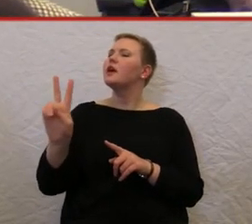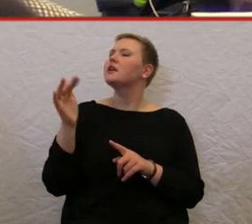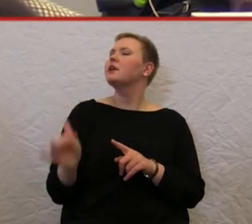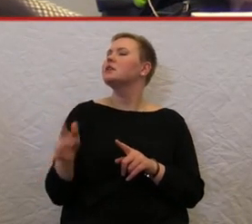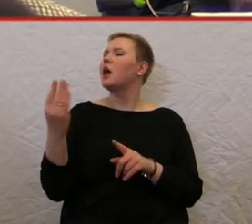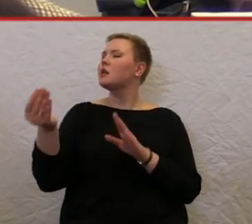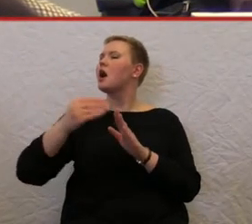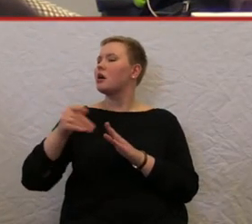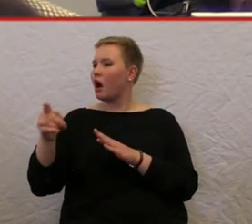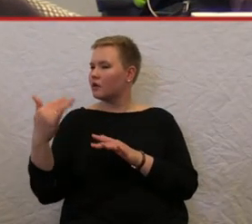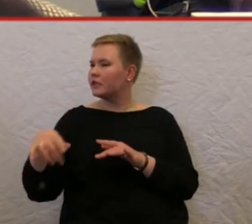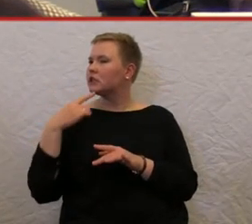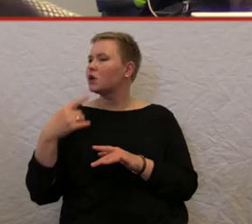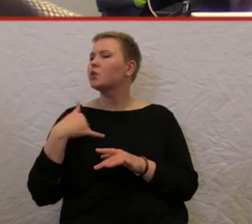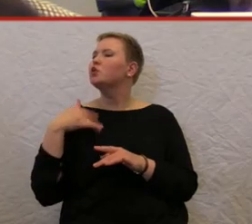ja auch keiner.